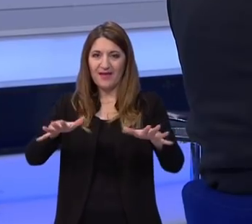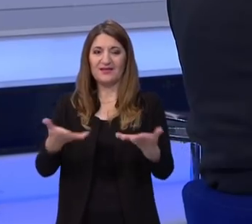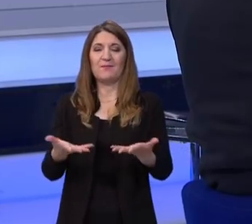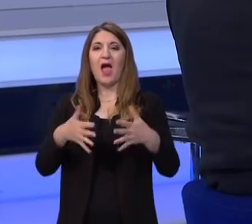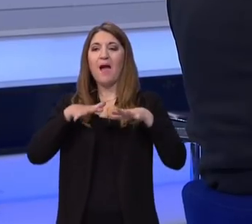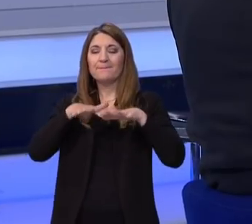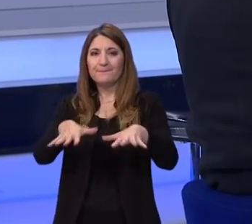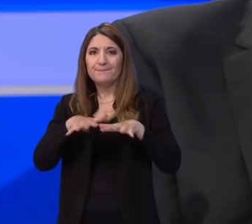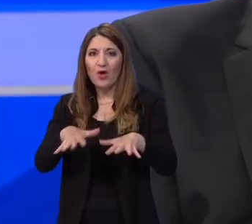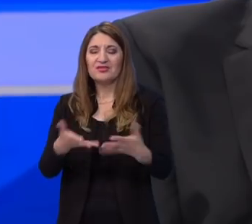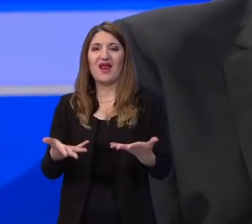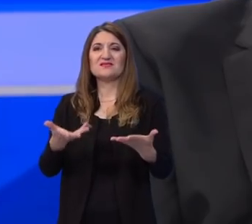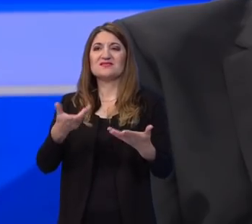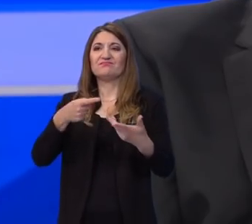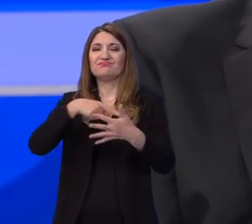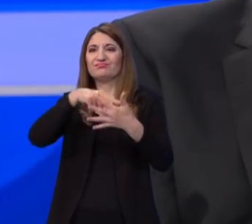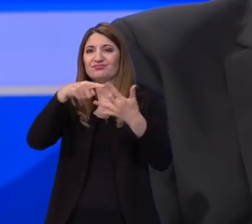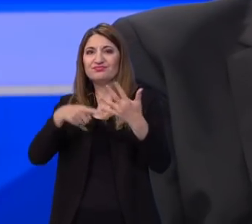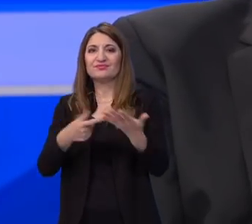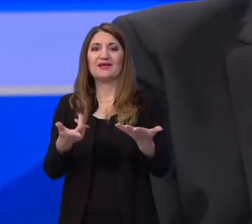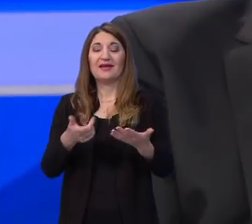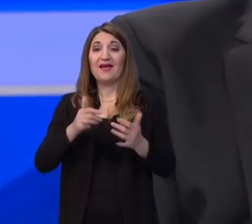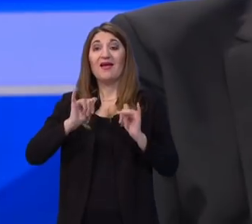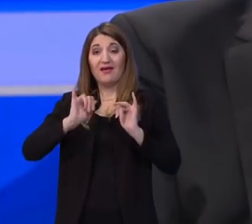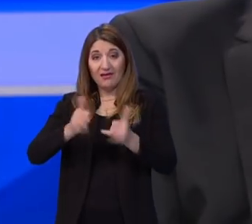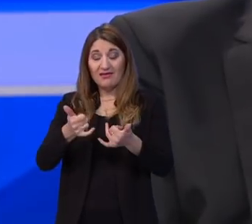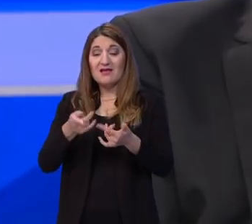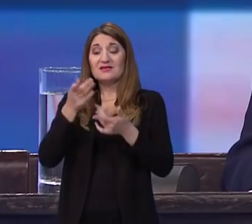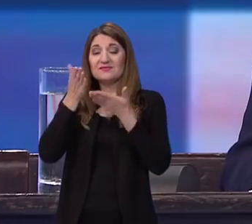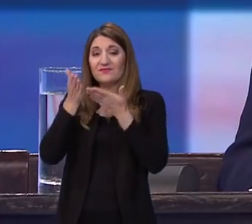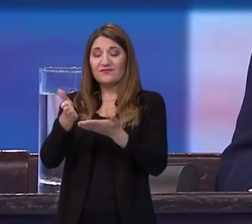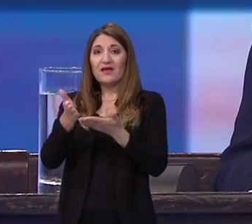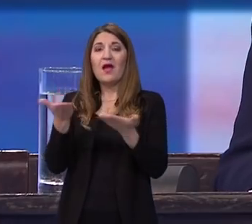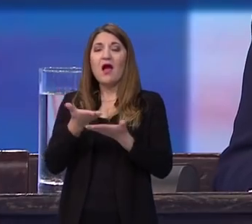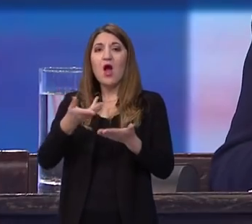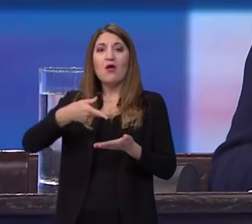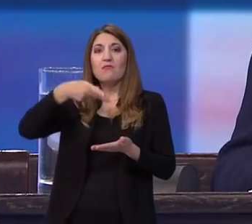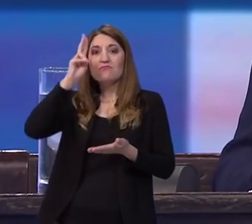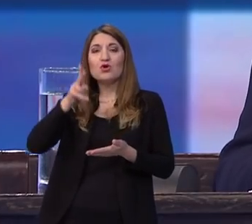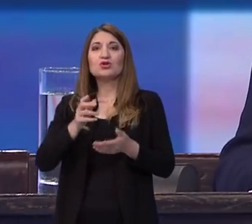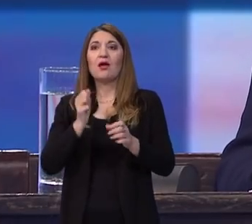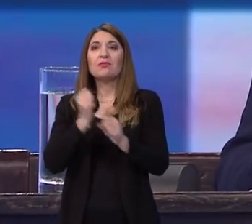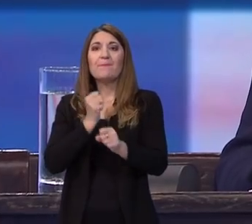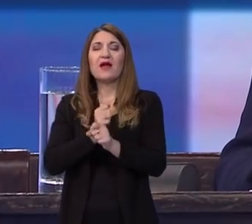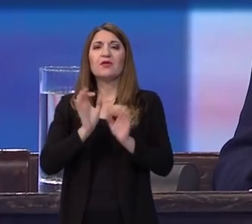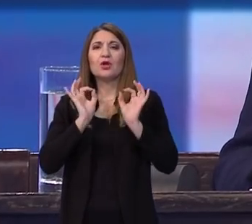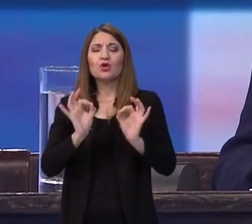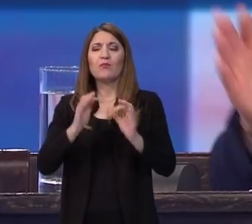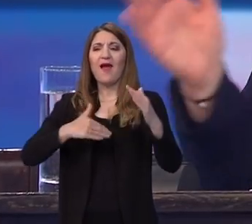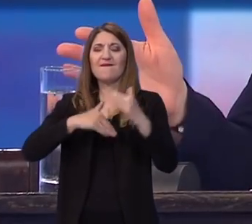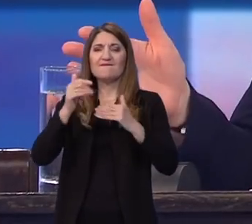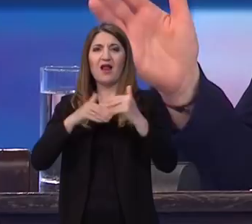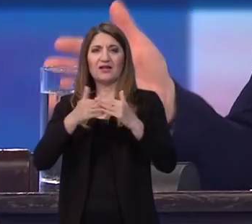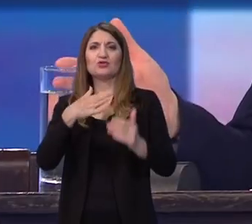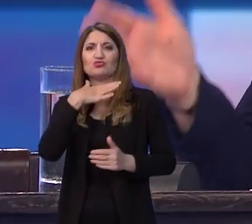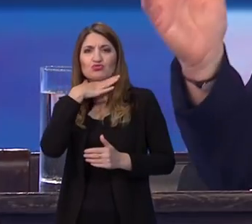potresa i tako dalje, jeste li, kako se uopće mogla održati kvalitetno ova nastavna godina?